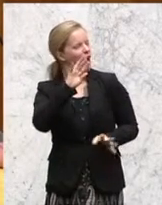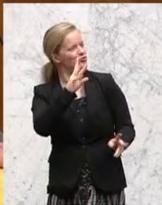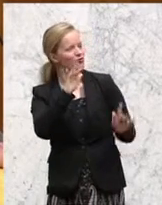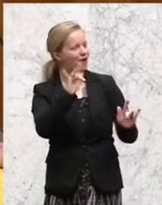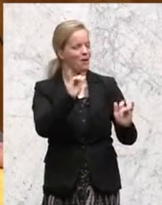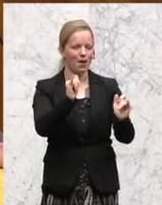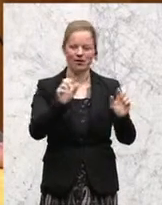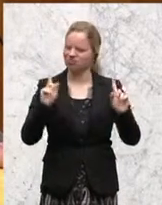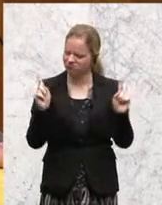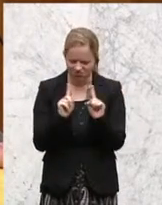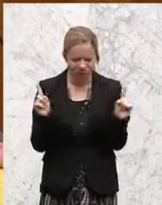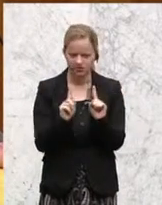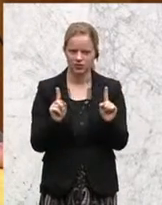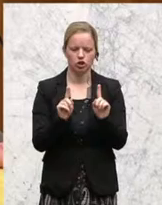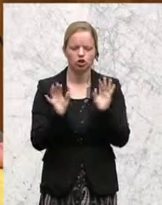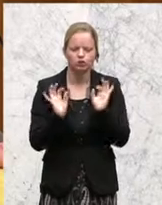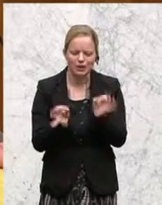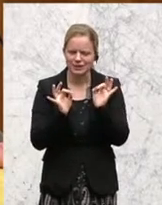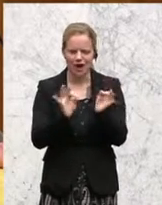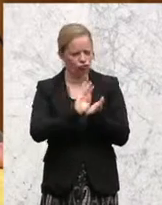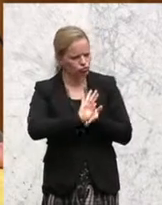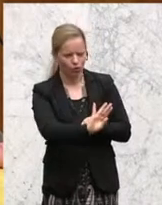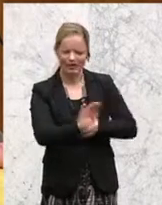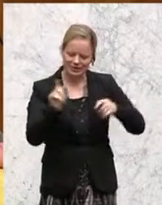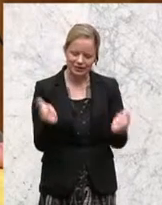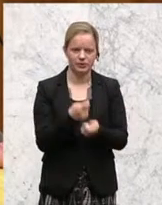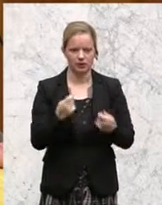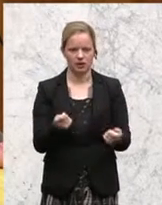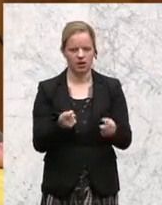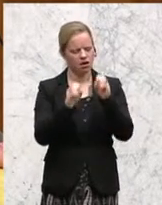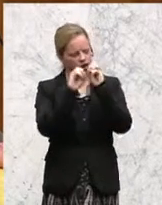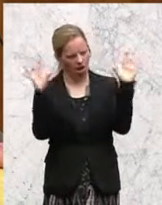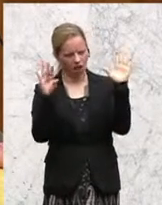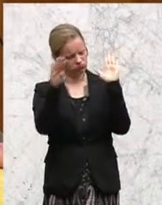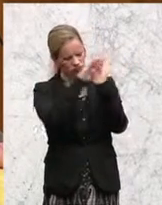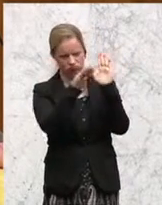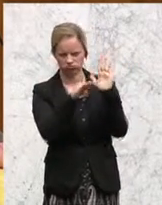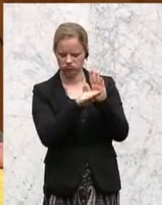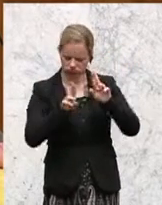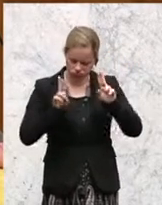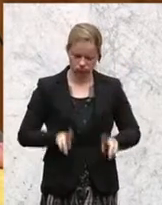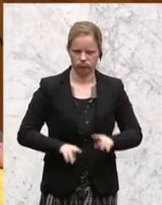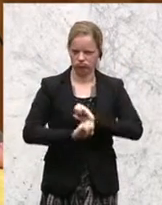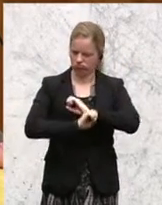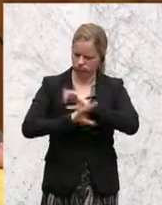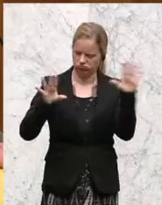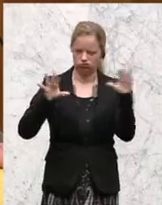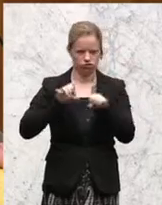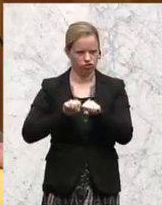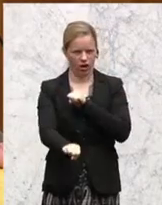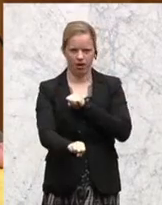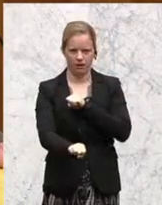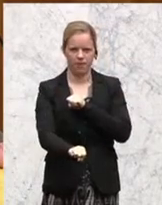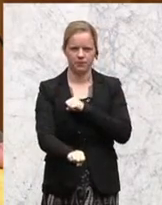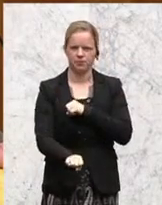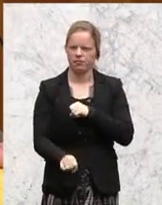Spezialnachsicht, da gibt es die Klarheit und die Strenge des Rechtsstaates. Und keine Religion,